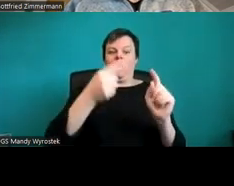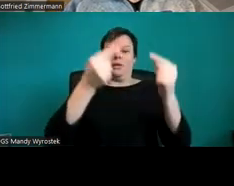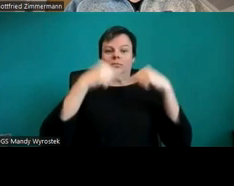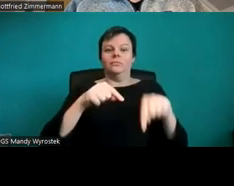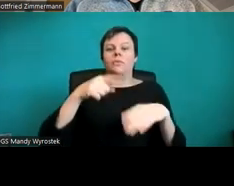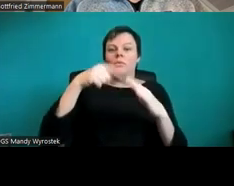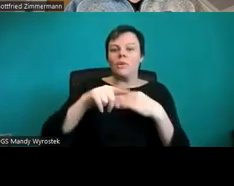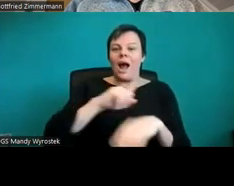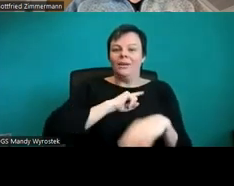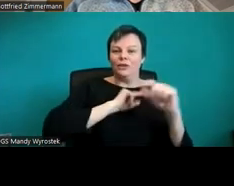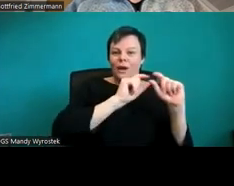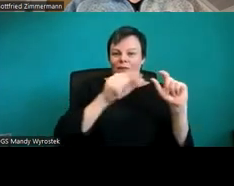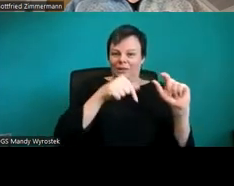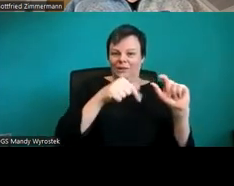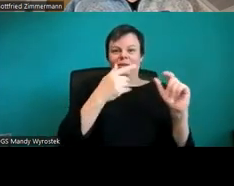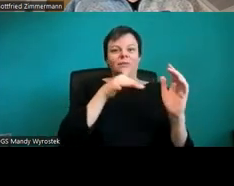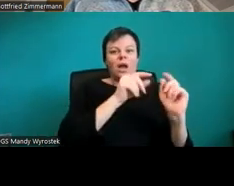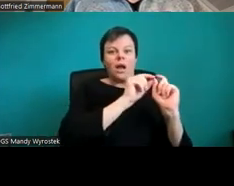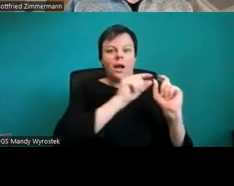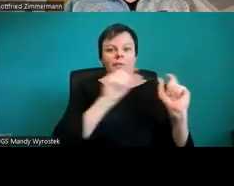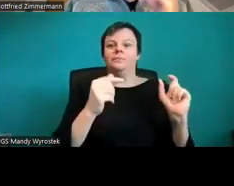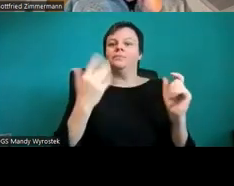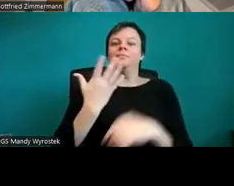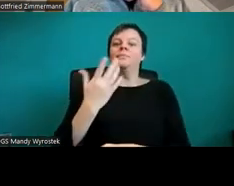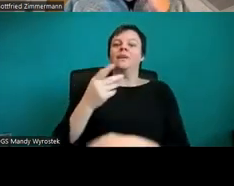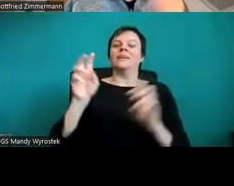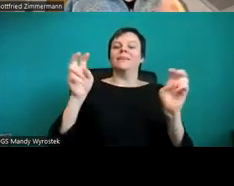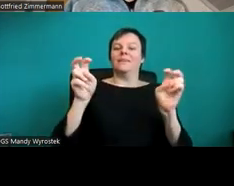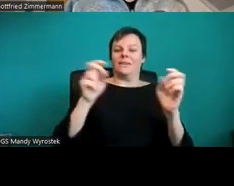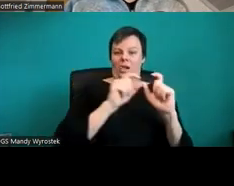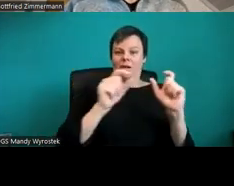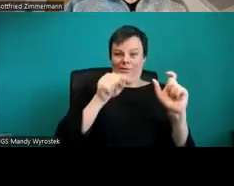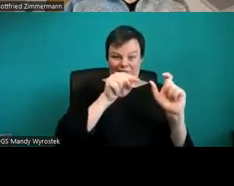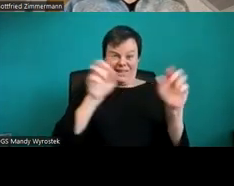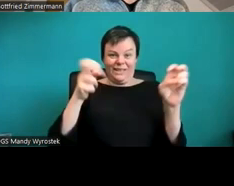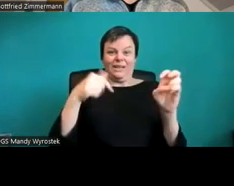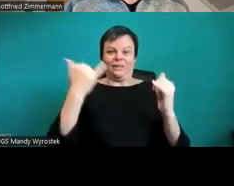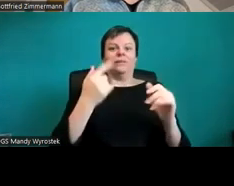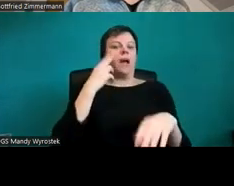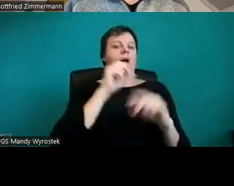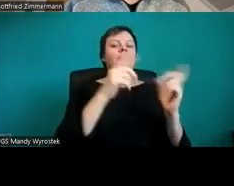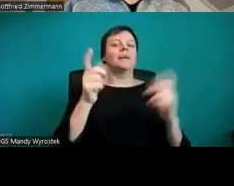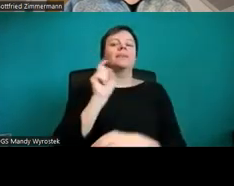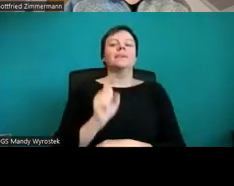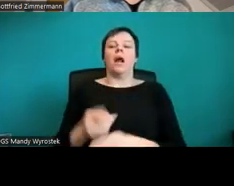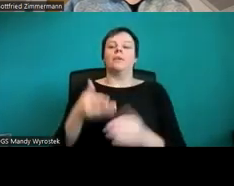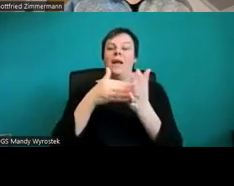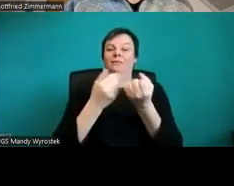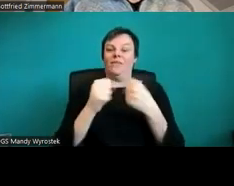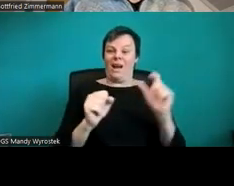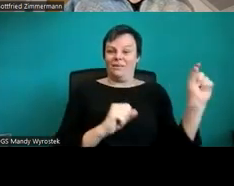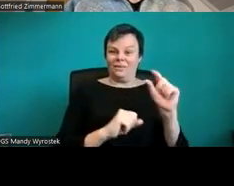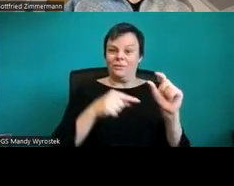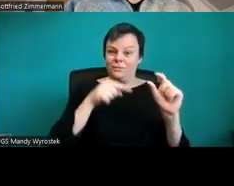dem Titel entsprechen, der auch auf Ihrer ersten Folie abgebildet ist hier nämlich. Also das stimmt schon mal, das ist schon mal gut.